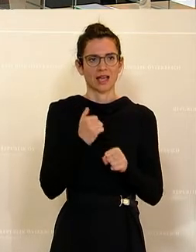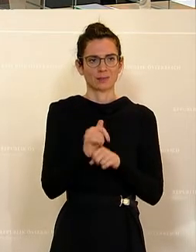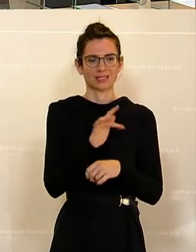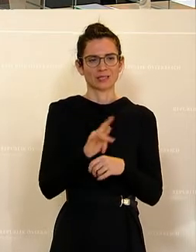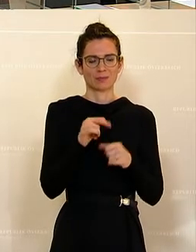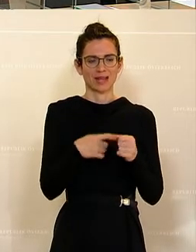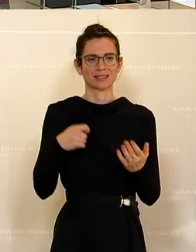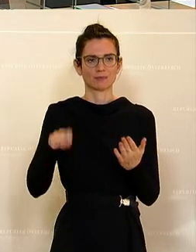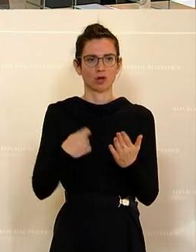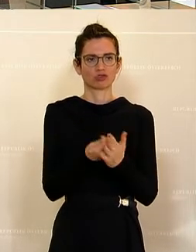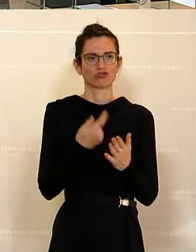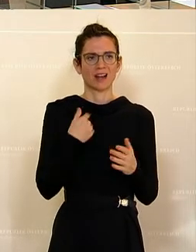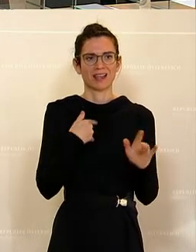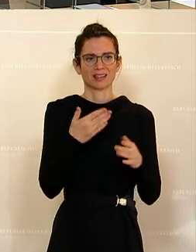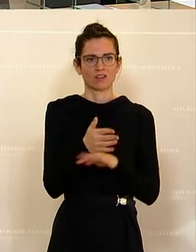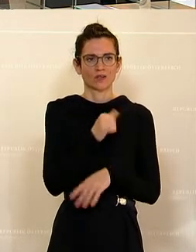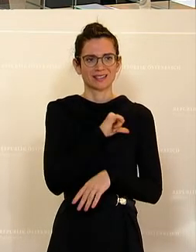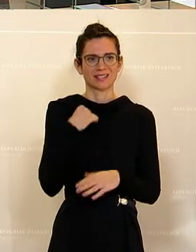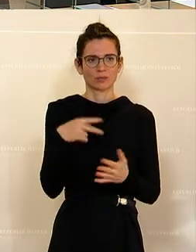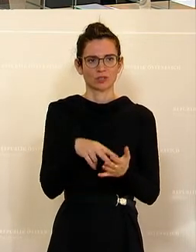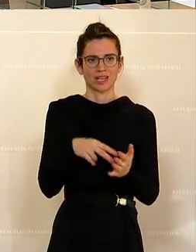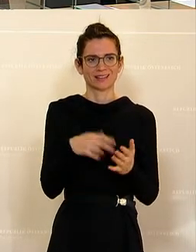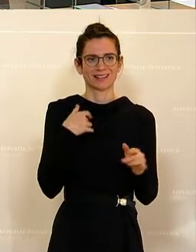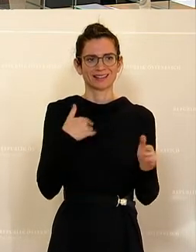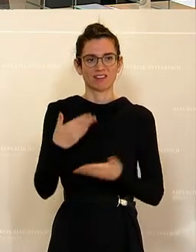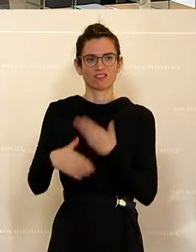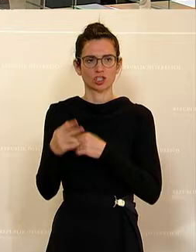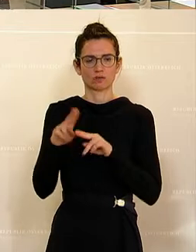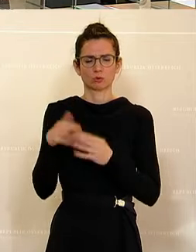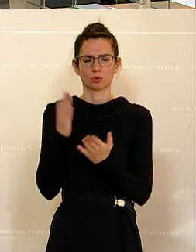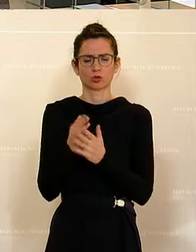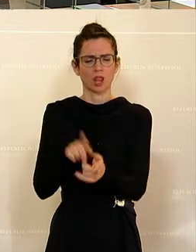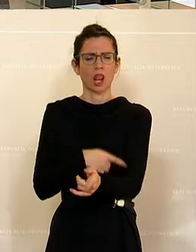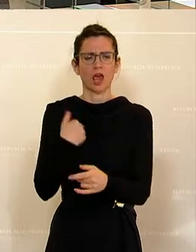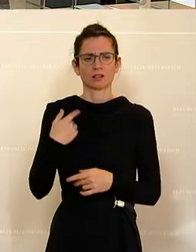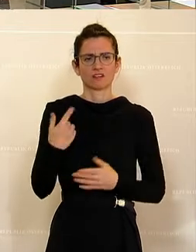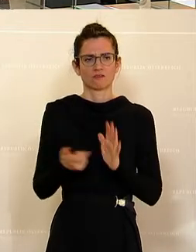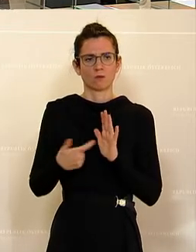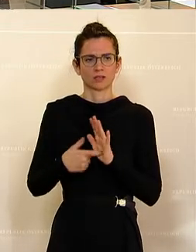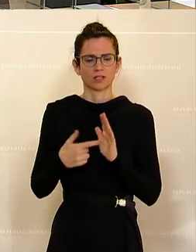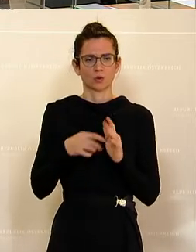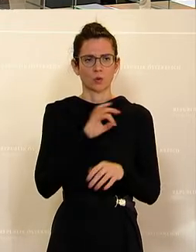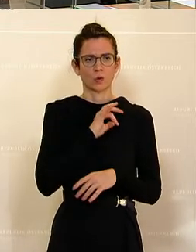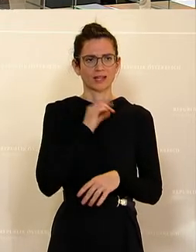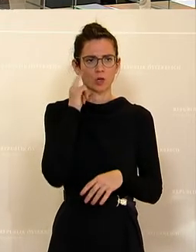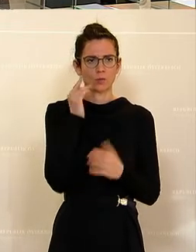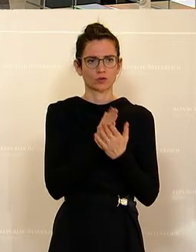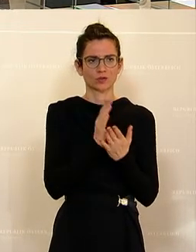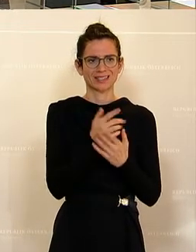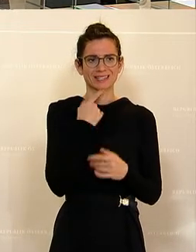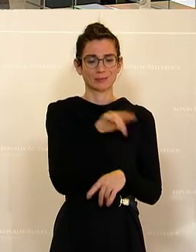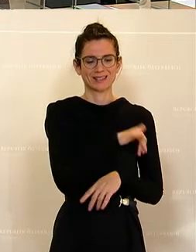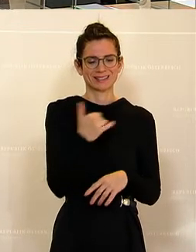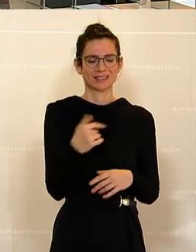für Selbstständige im Jahr 2022. Das eine langjährige Forderung des Wirtschaftsbundes. Und da hat es der Kollege Kopf schon erwähnt, bis dato